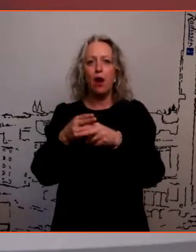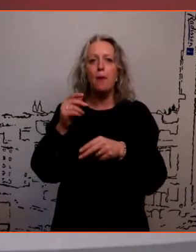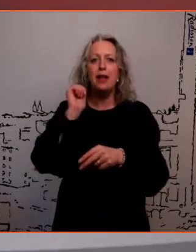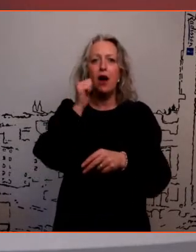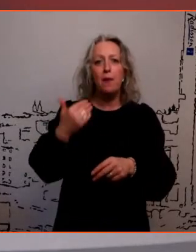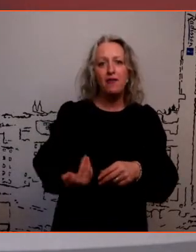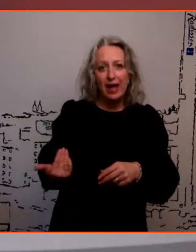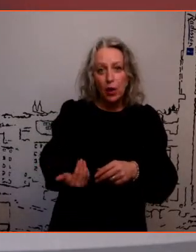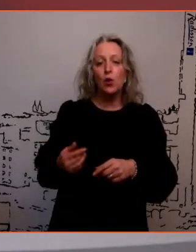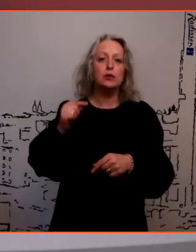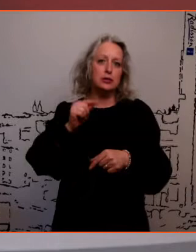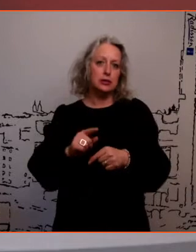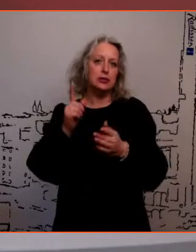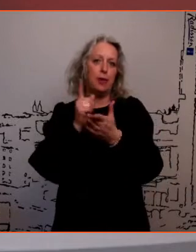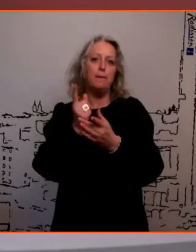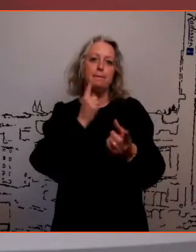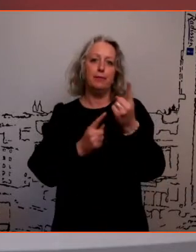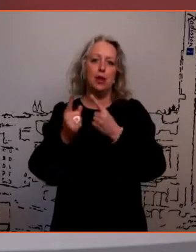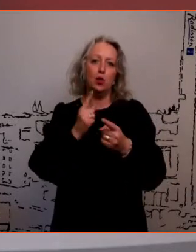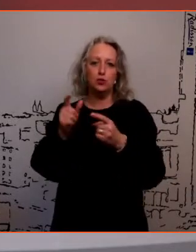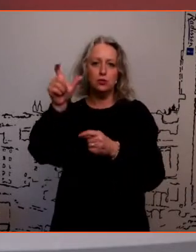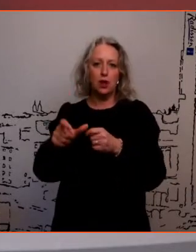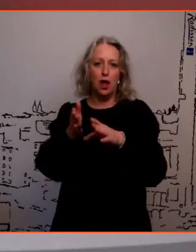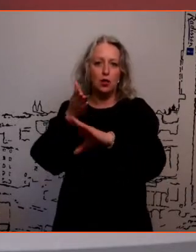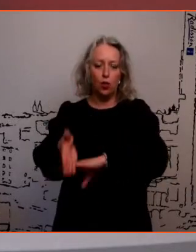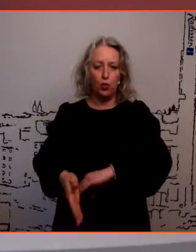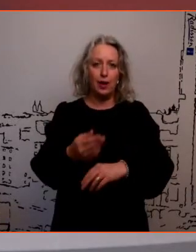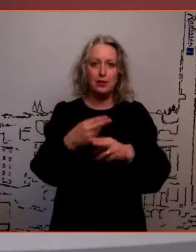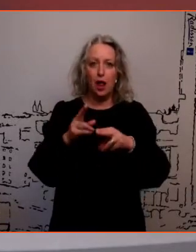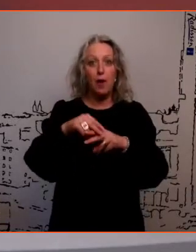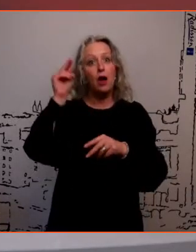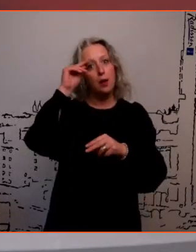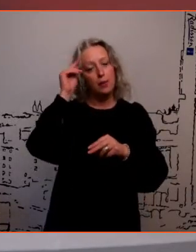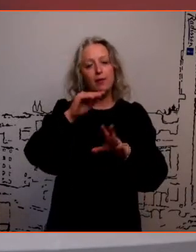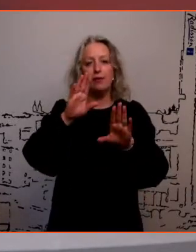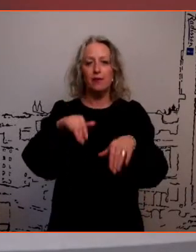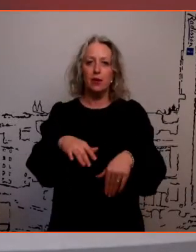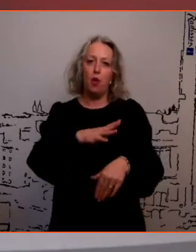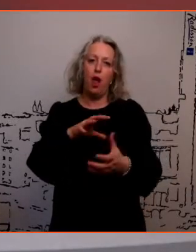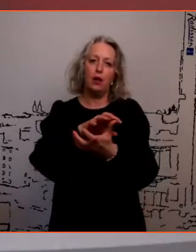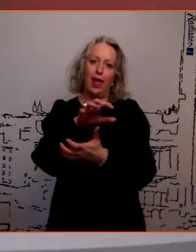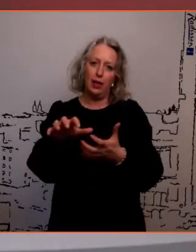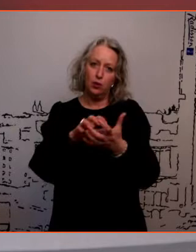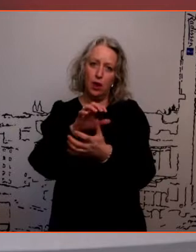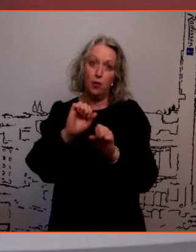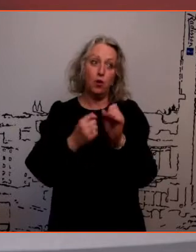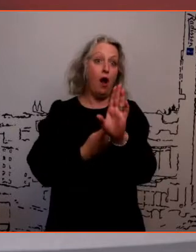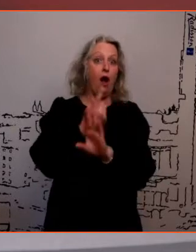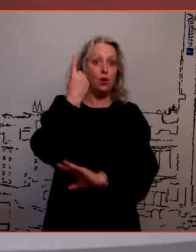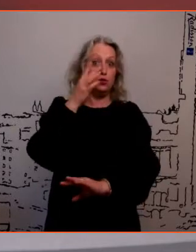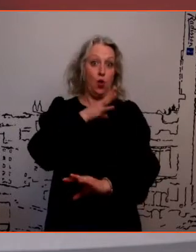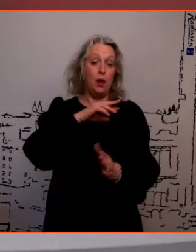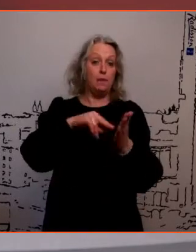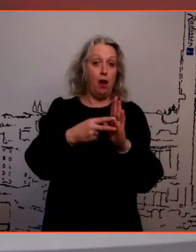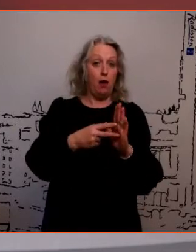siis muidugi tuleks minna ka nõustaja juurde, sest õppingud võivad ka osutuda tegelikult keerulisemaks, kui esialgu plaaniti.